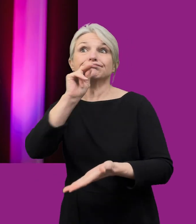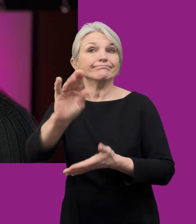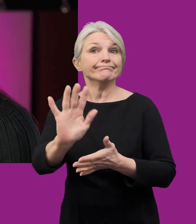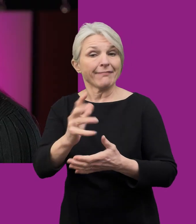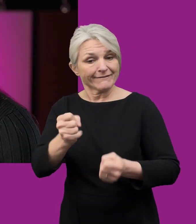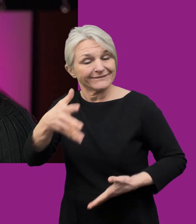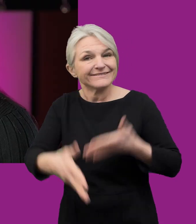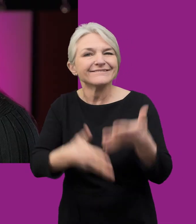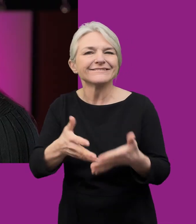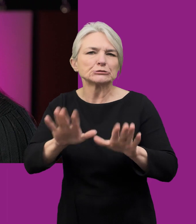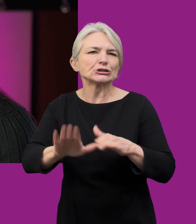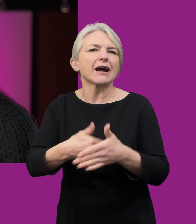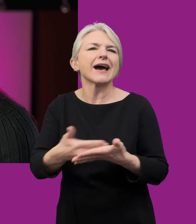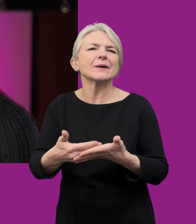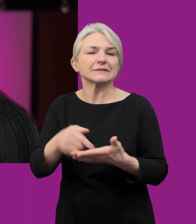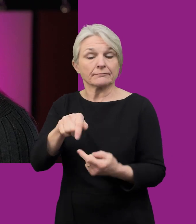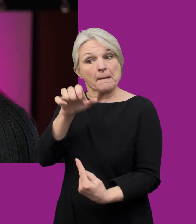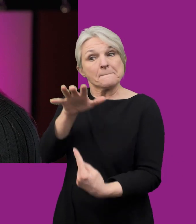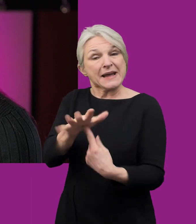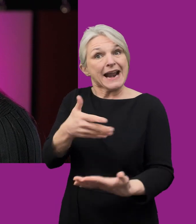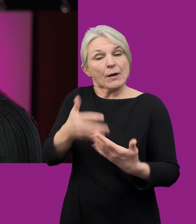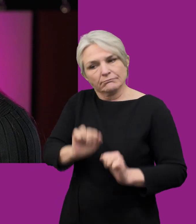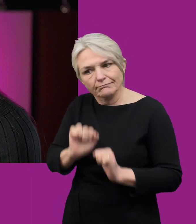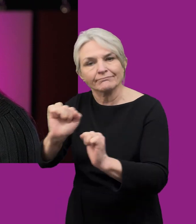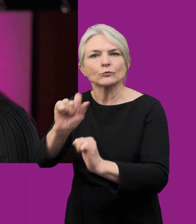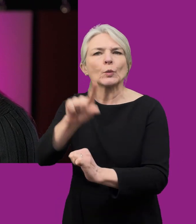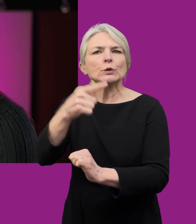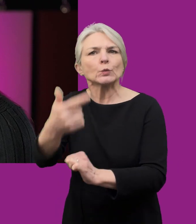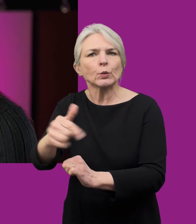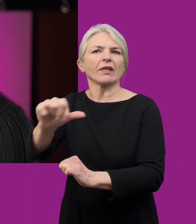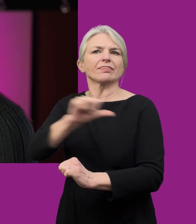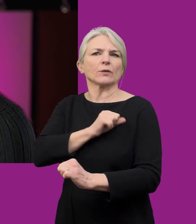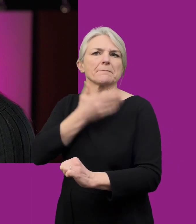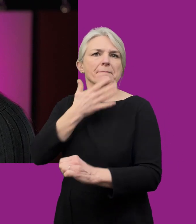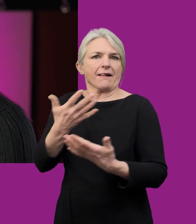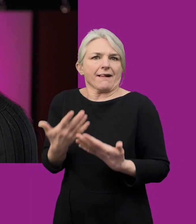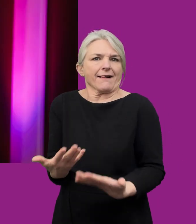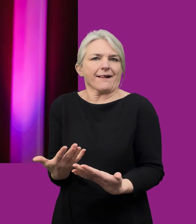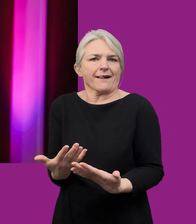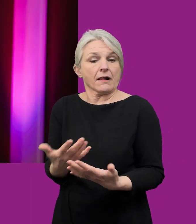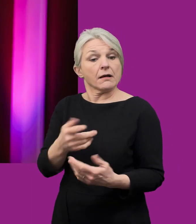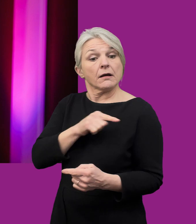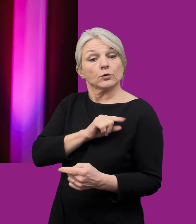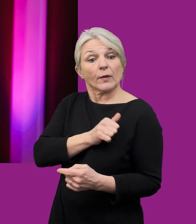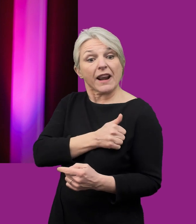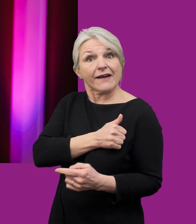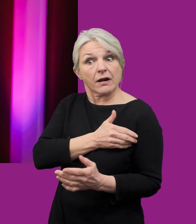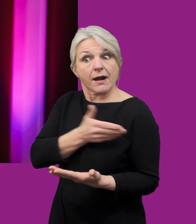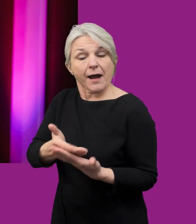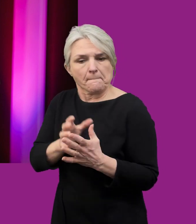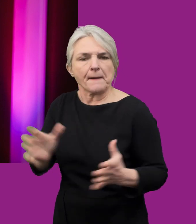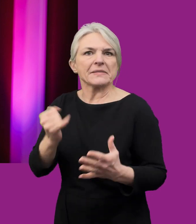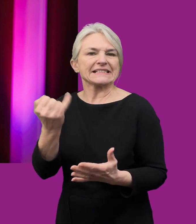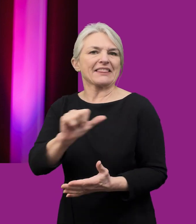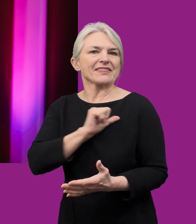reitrydd. Iaith agwyddion prydain neu BSL oedd prif iaith 22,000 o bobl sy'n gynnydd o fwy na 6